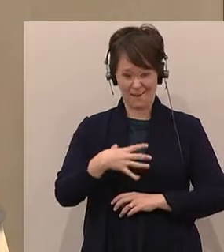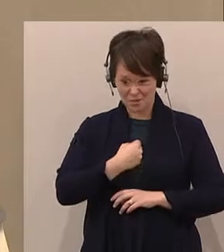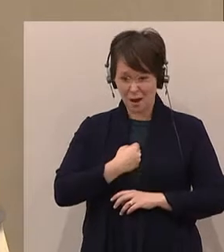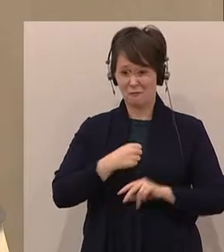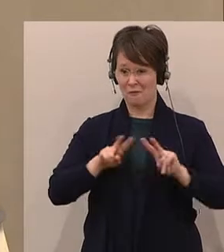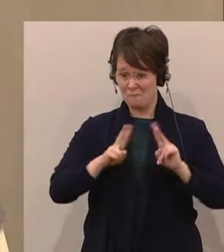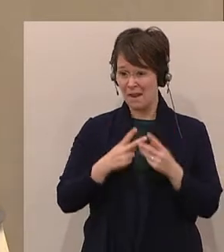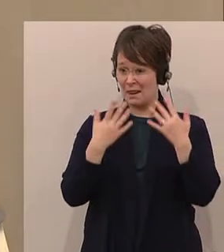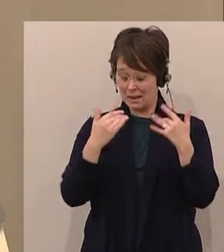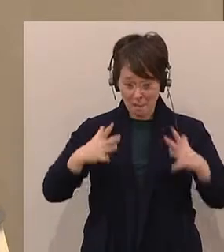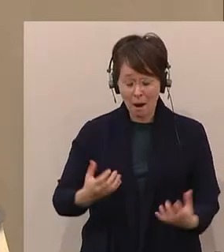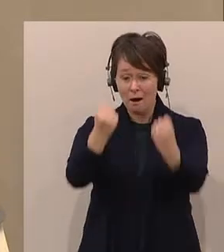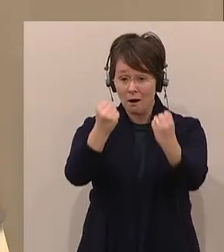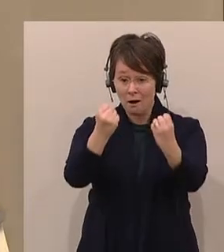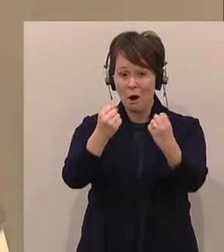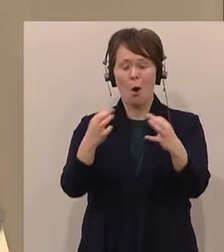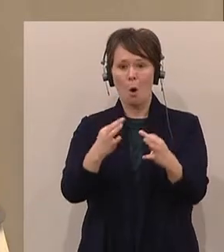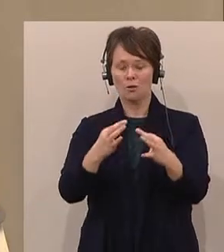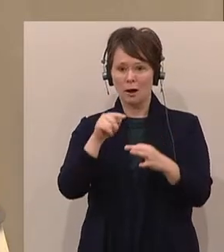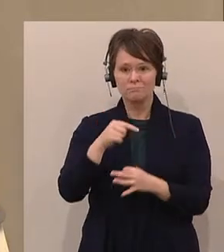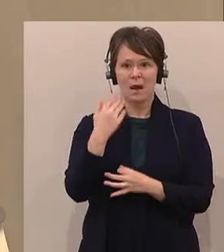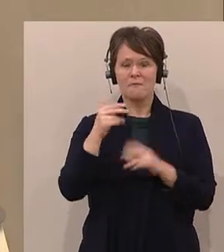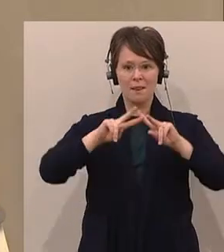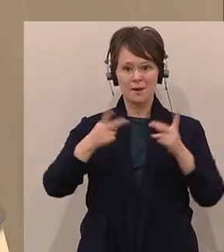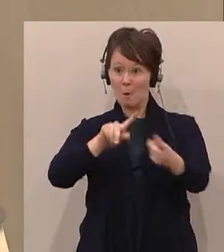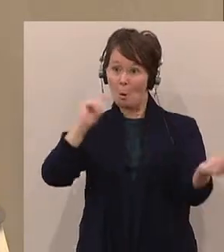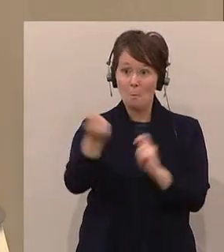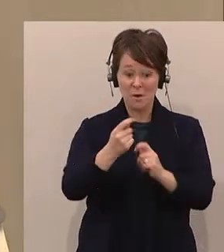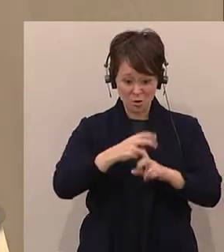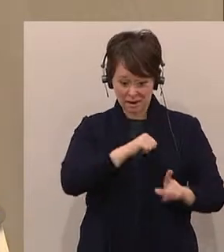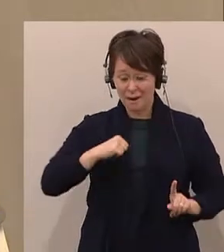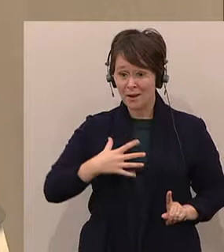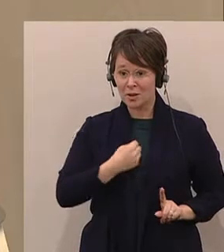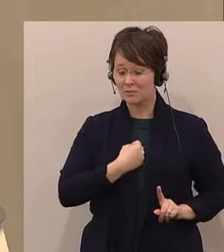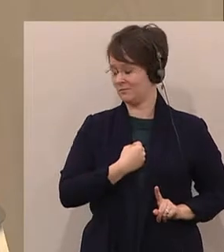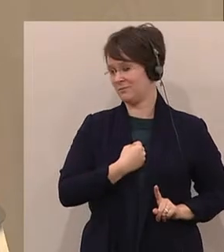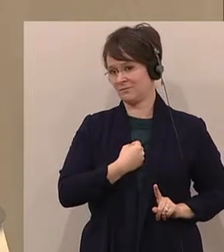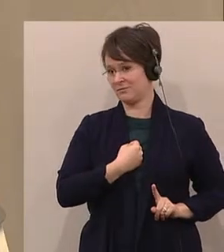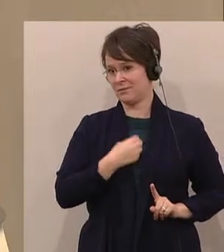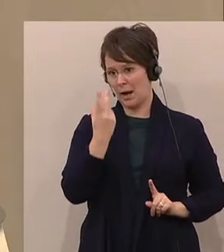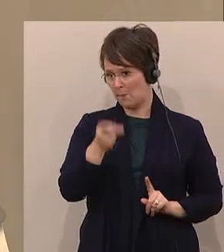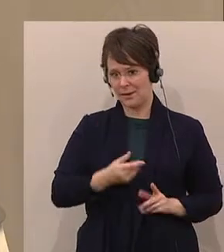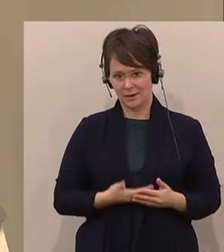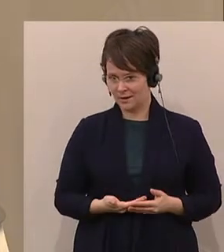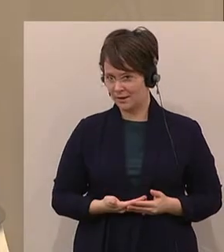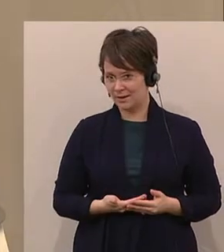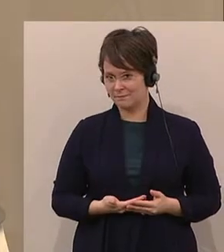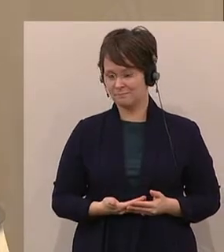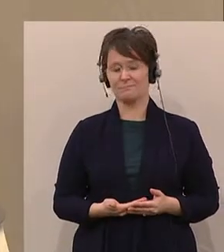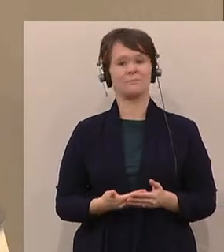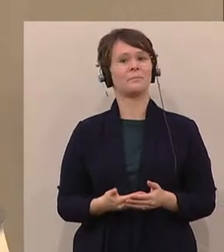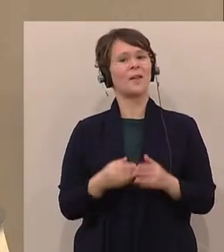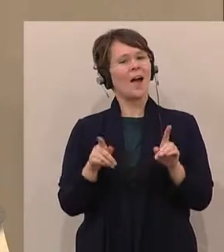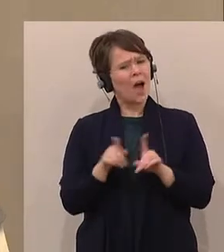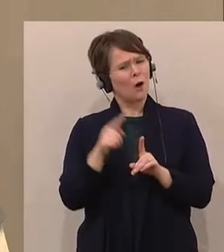zu retten oder entsprechend zum Positiven zu verändern. Und wenn ich, und ich glaube, das ist überall